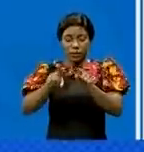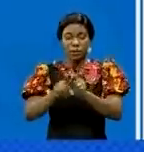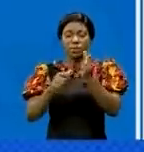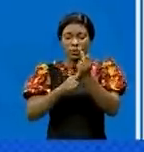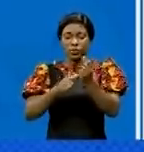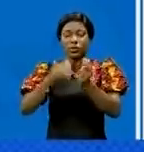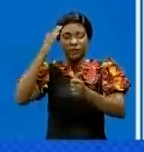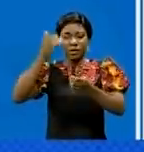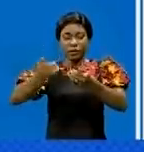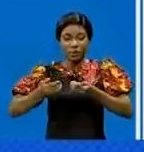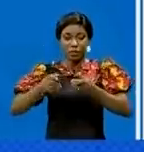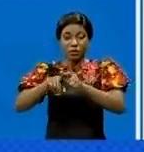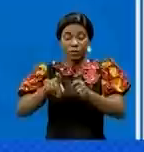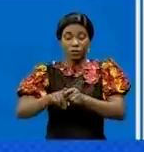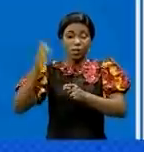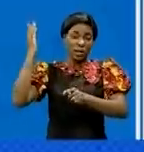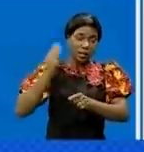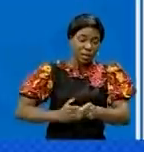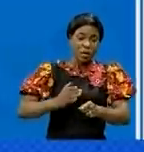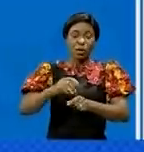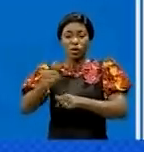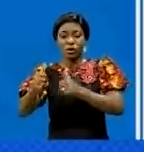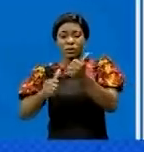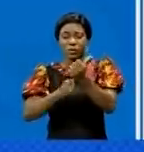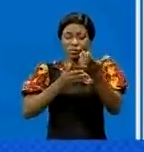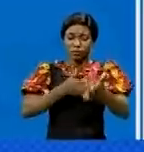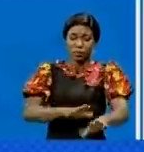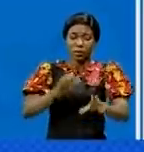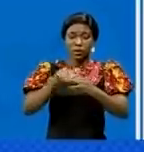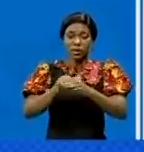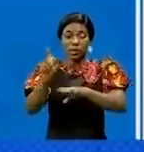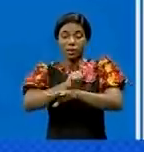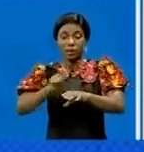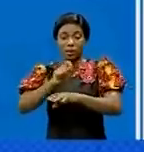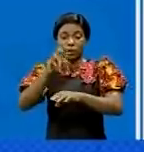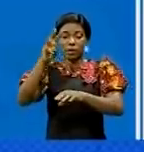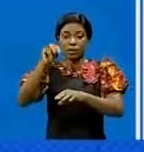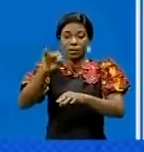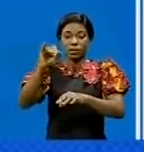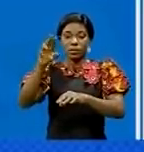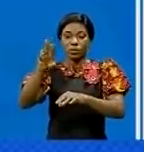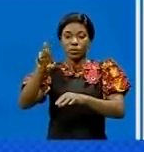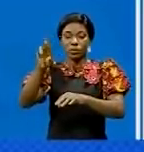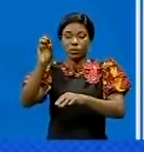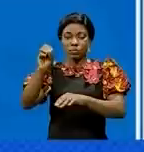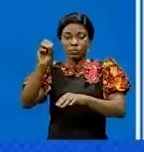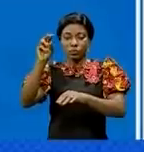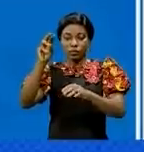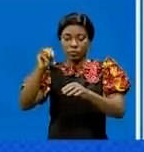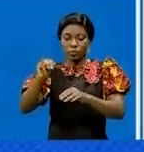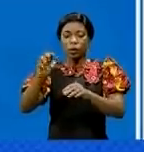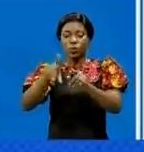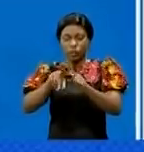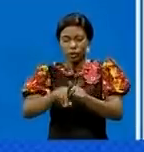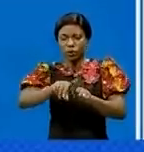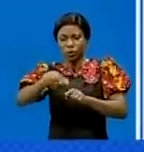s'explique par le massacre d'une cinquantaine de civils Nialis dans les territoires d'Irumu et l'enlèvement de 25 corpailleurs de